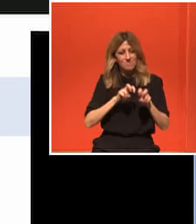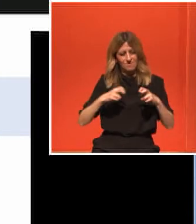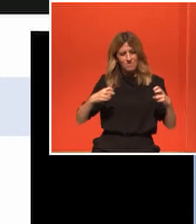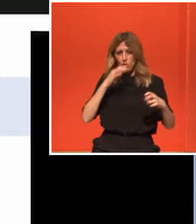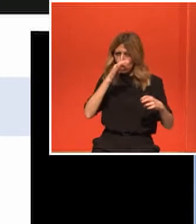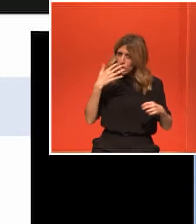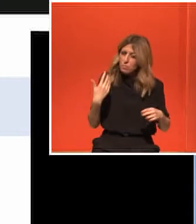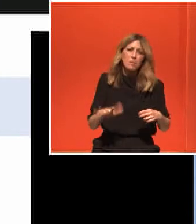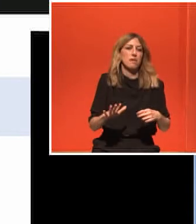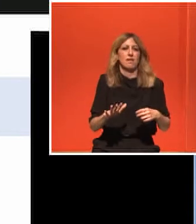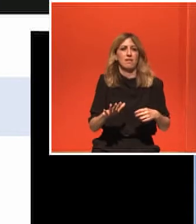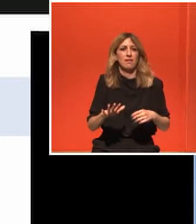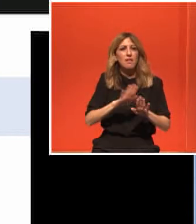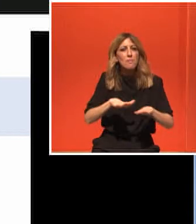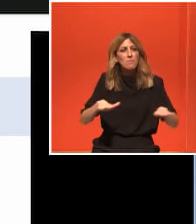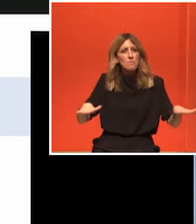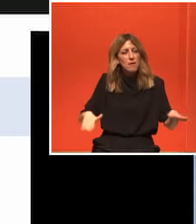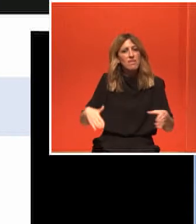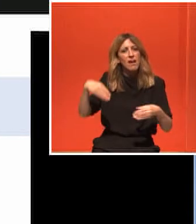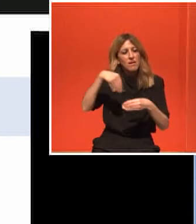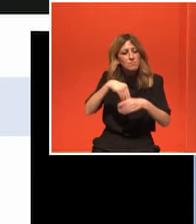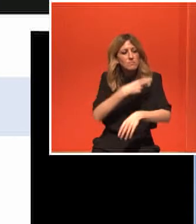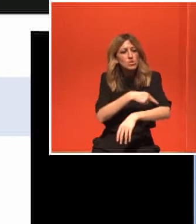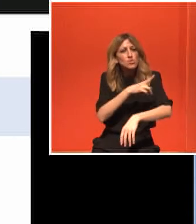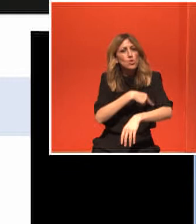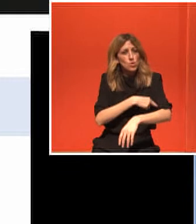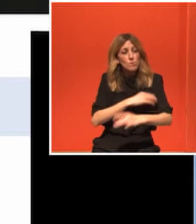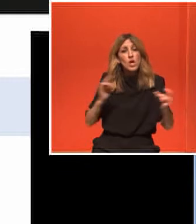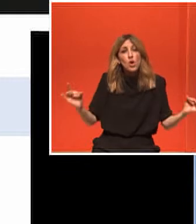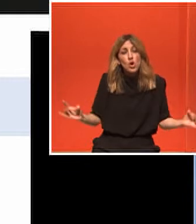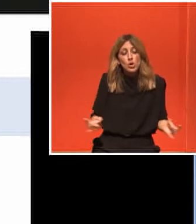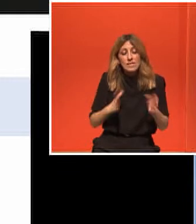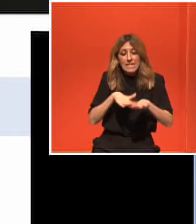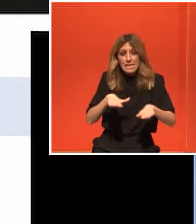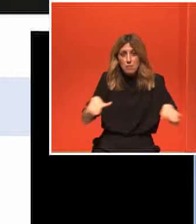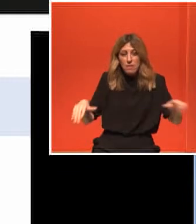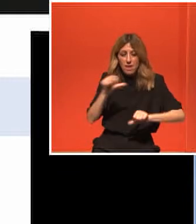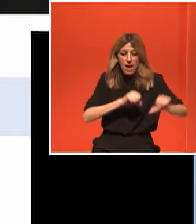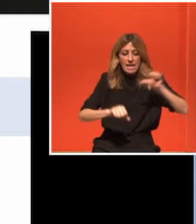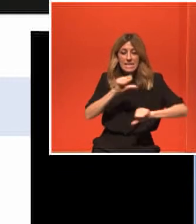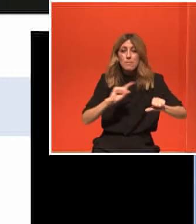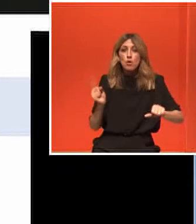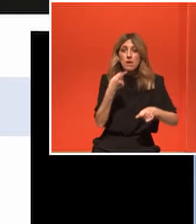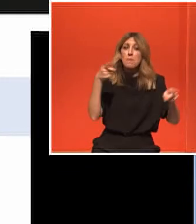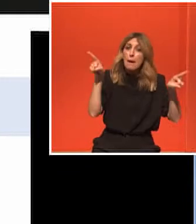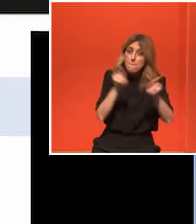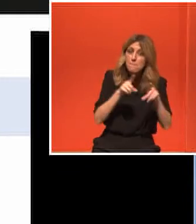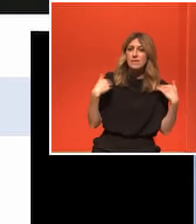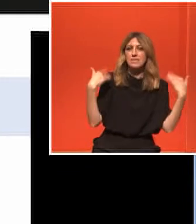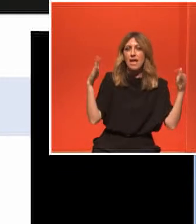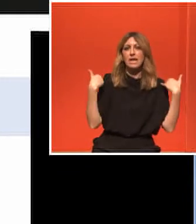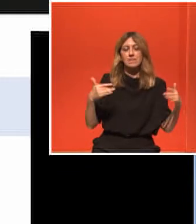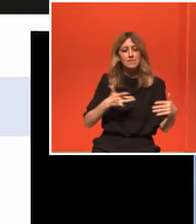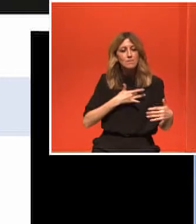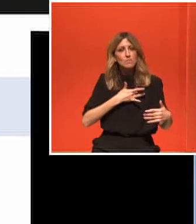δέχονται τη χυμιοθεραπεία καλύτερα, ψυχολογικά αισθάνονται καλύτερα όταν εκτελούν ένα πρόγραμμα. Δεν